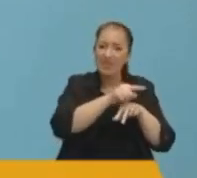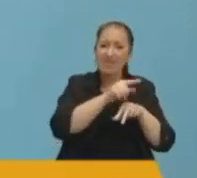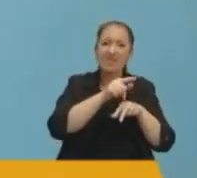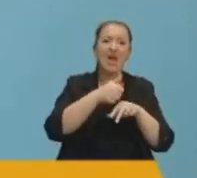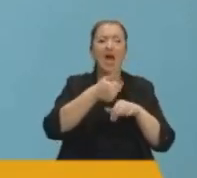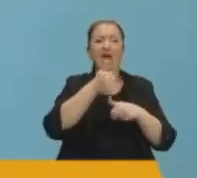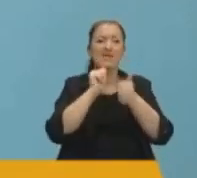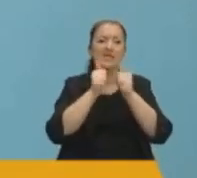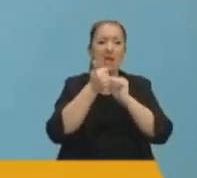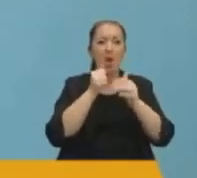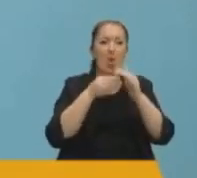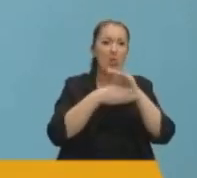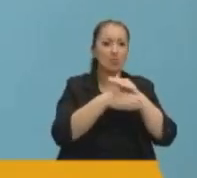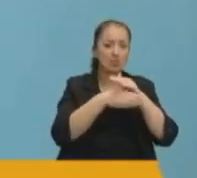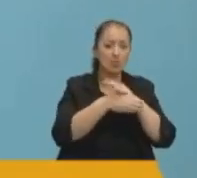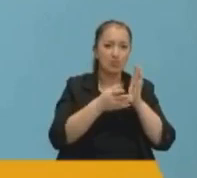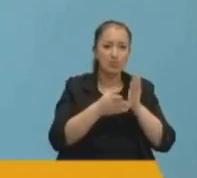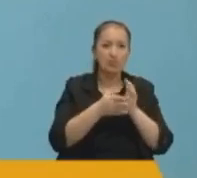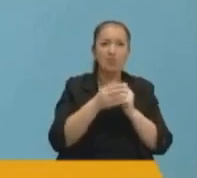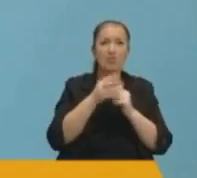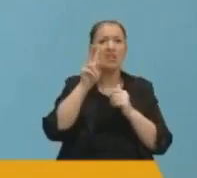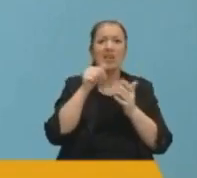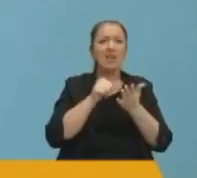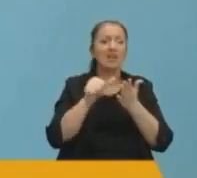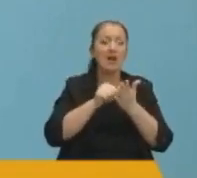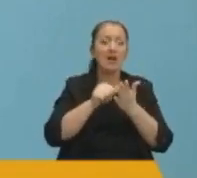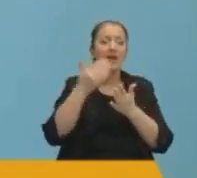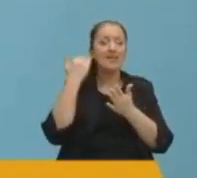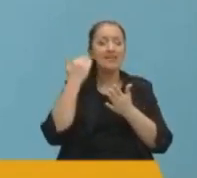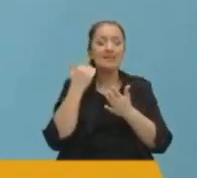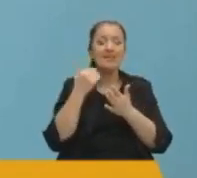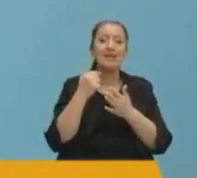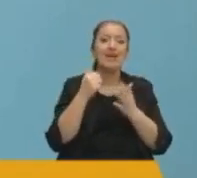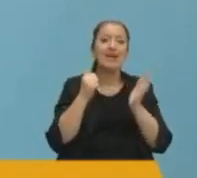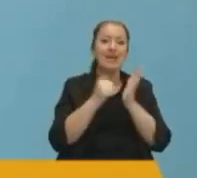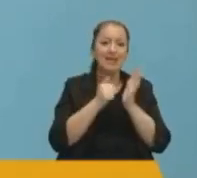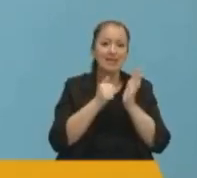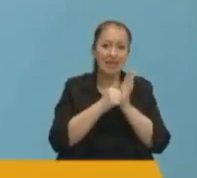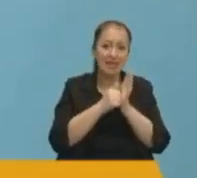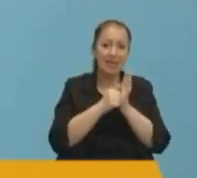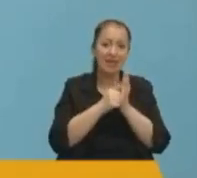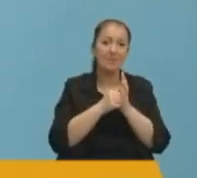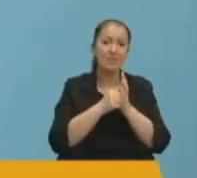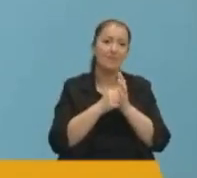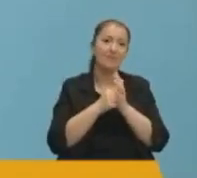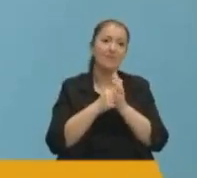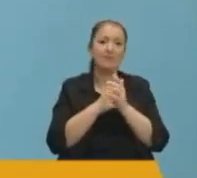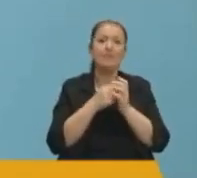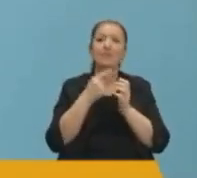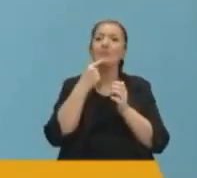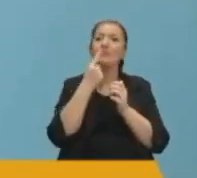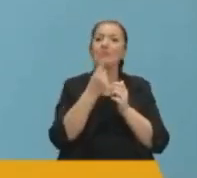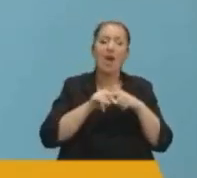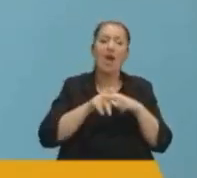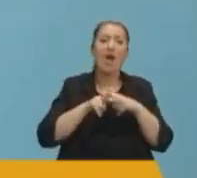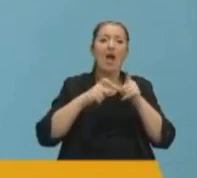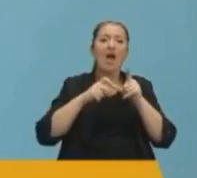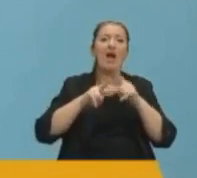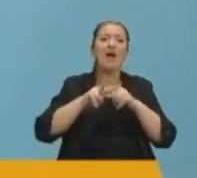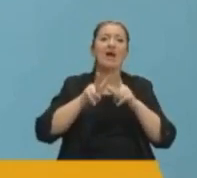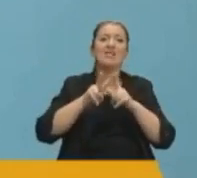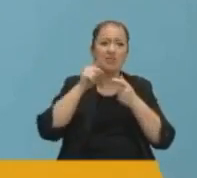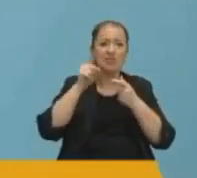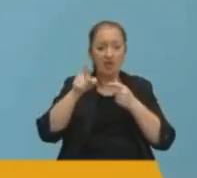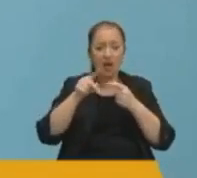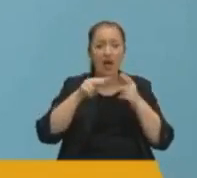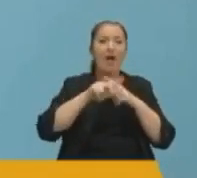22 Ağustos 2002 tarihli Radikal Gazetesi ise, vakfın başkanı ve sözde post işin Hasan Çıkar hakkında Hasan Çıkar bir Ali